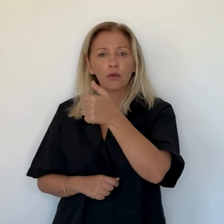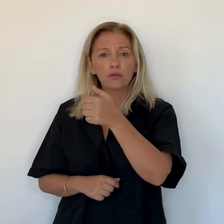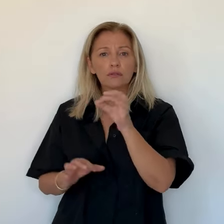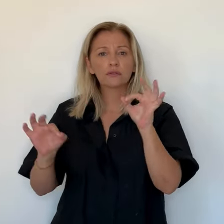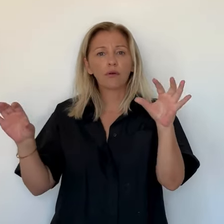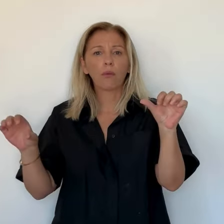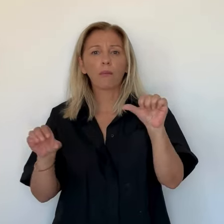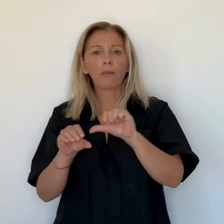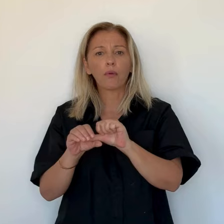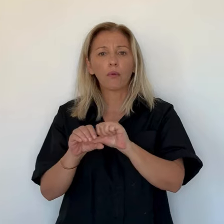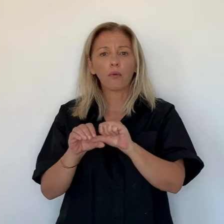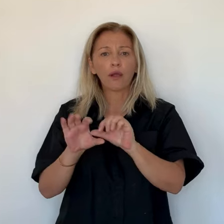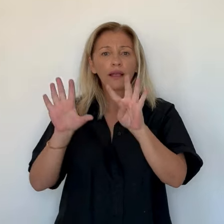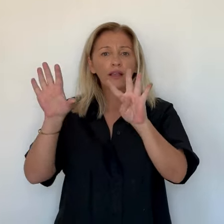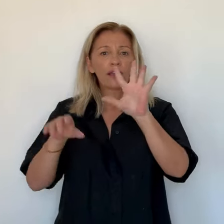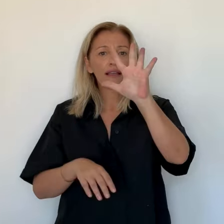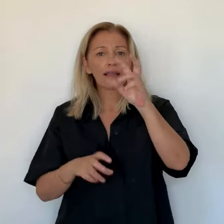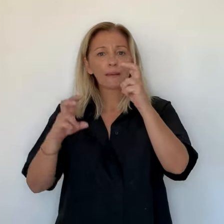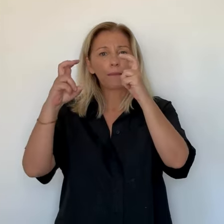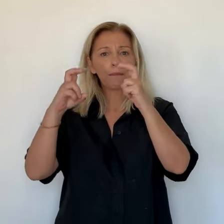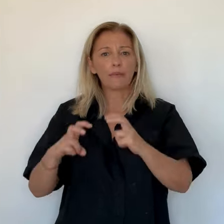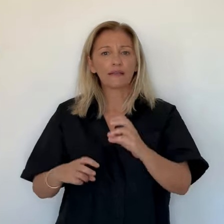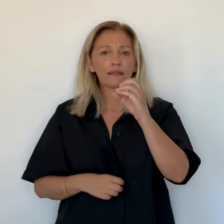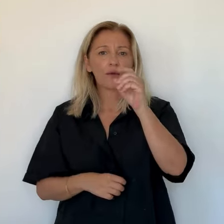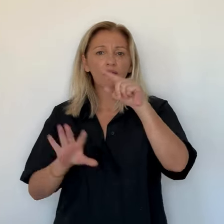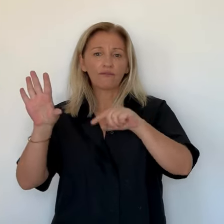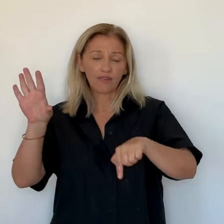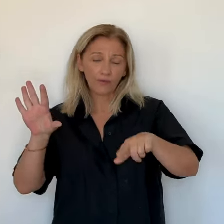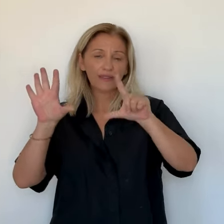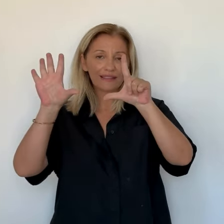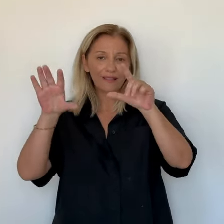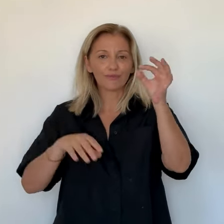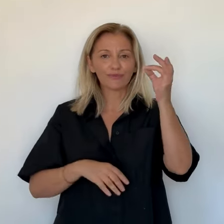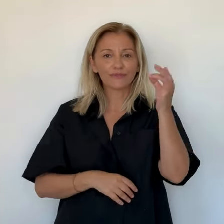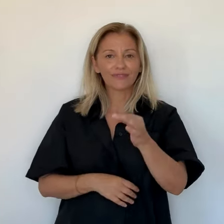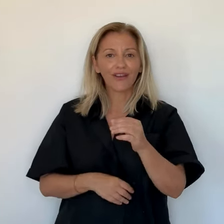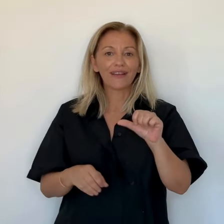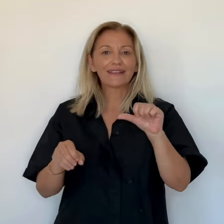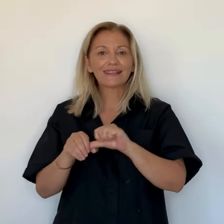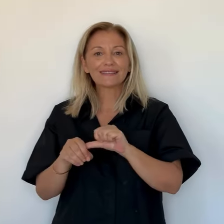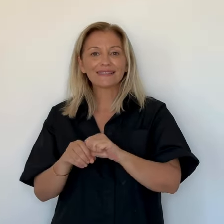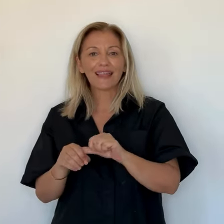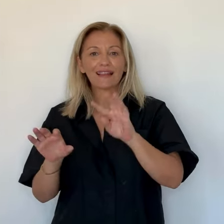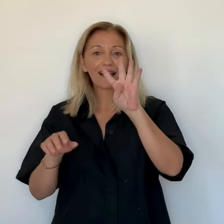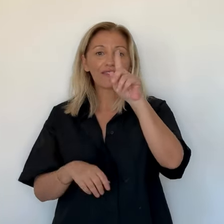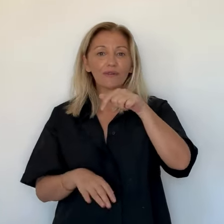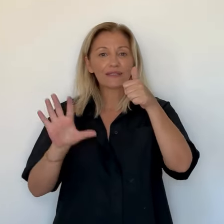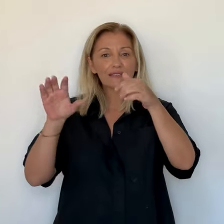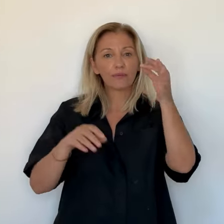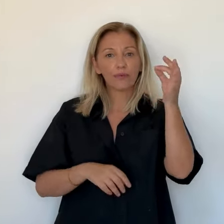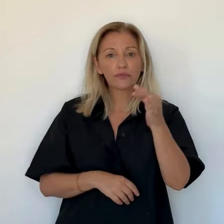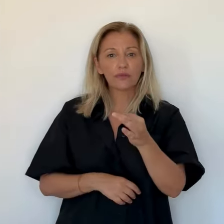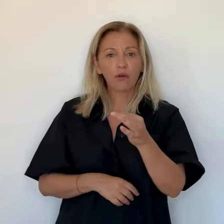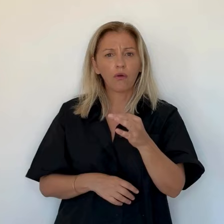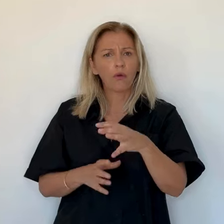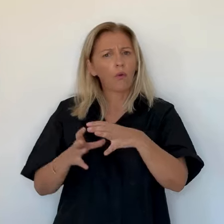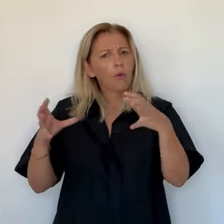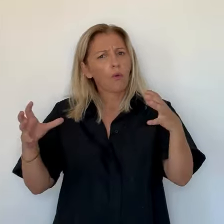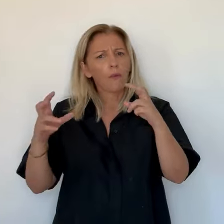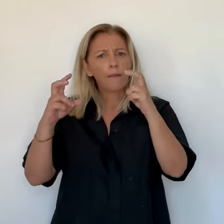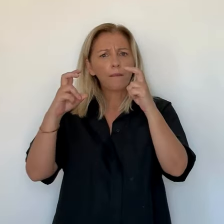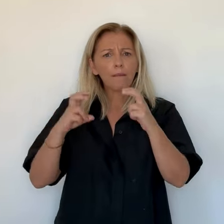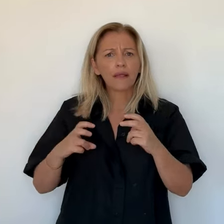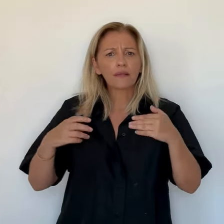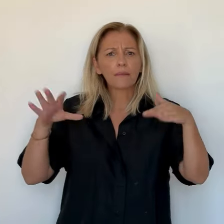De petit bout en petit bout. Depuis 4 mois, le sans-plomb 95 connaît une baisse de 0,7%. En